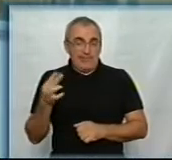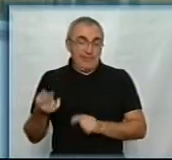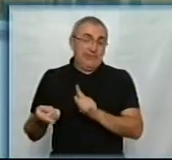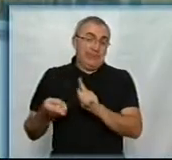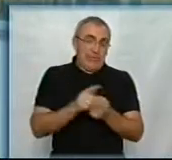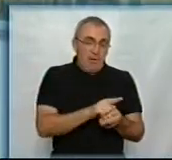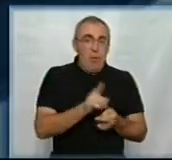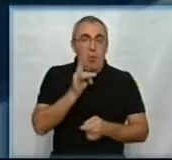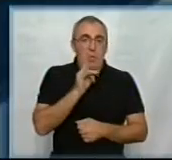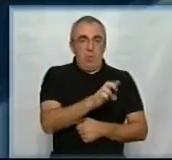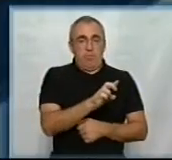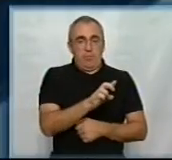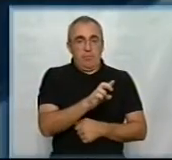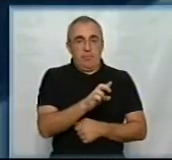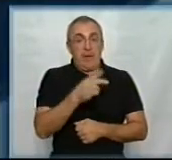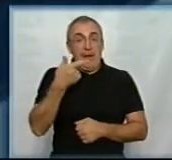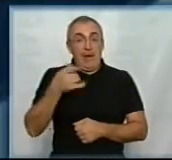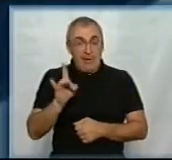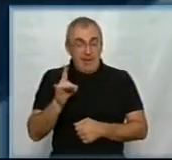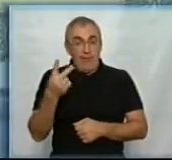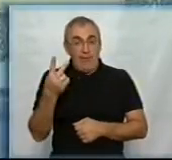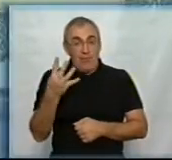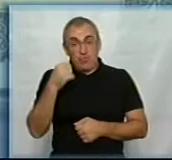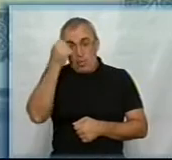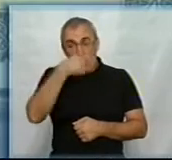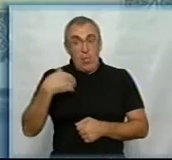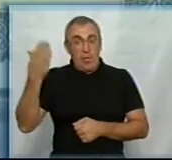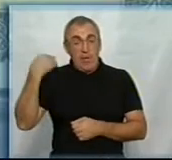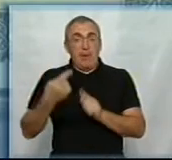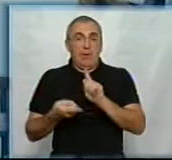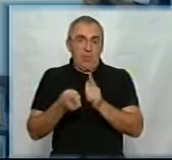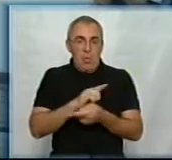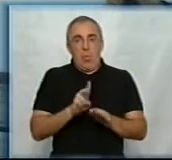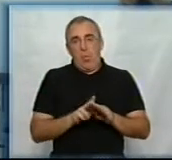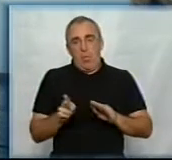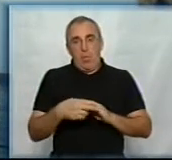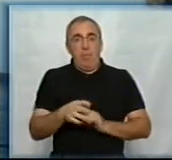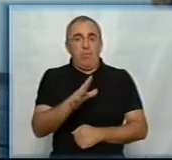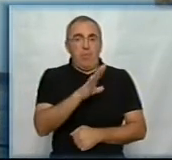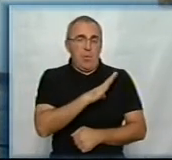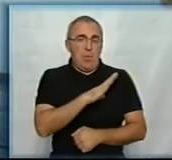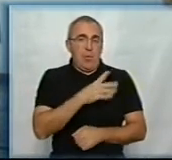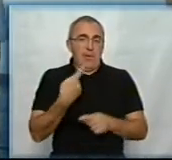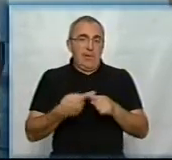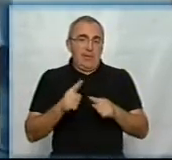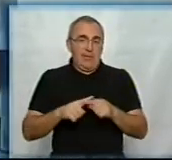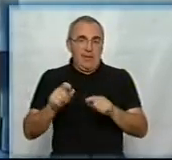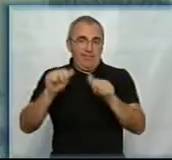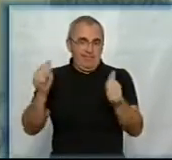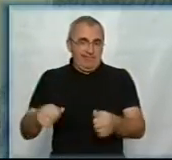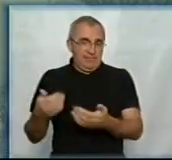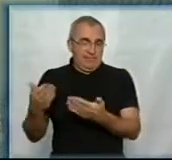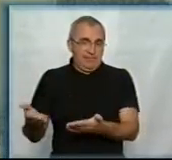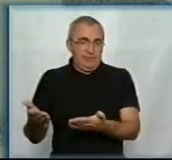рублі. Показує гривні, які 24 роки тому замінили купони. Була от такого зразка.